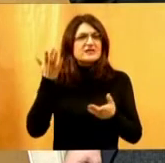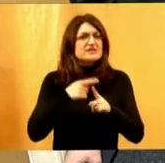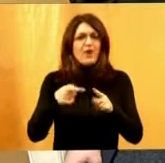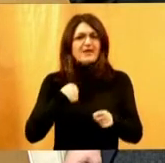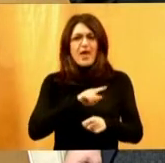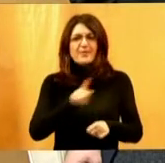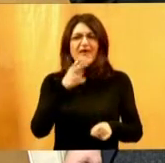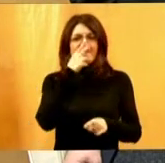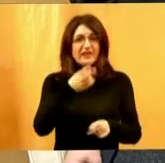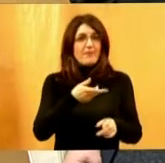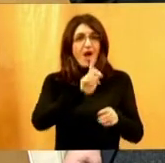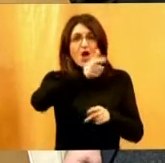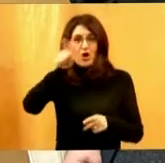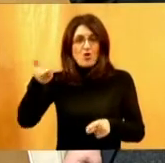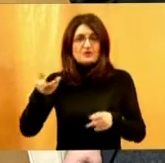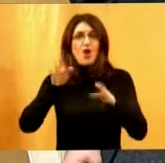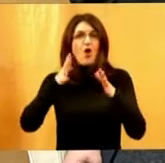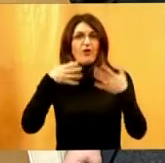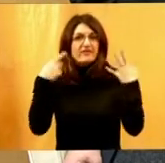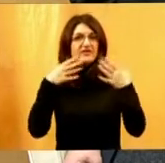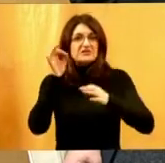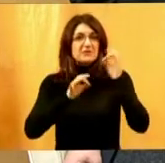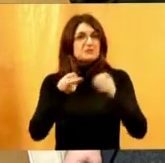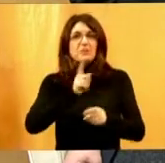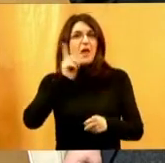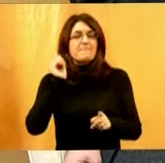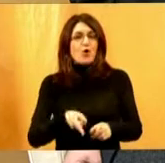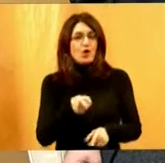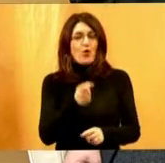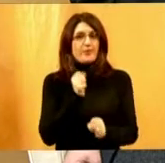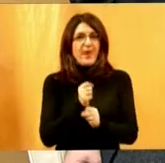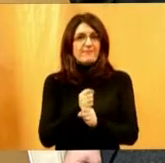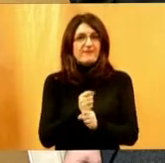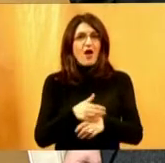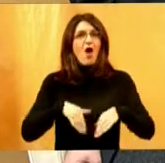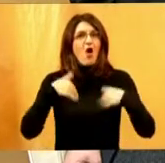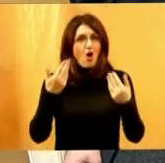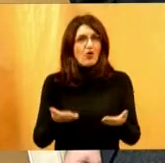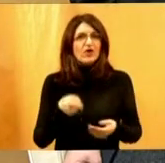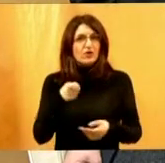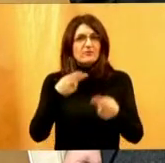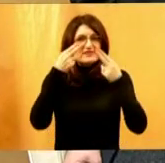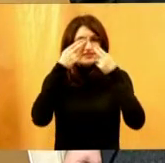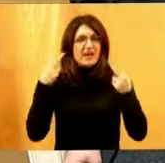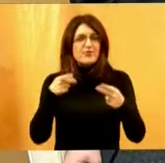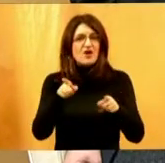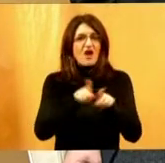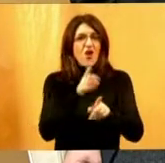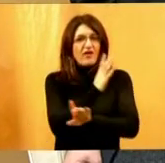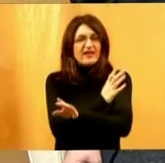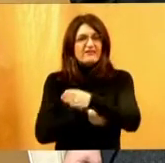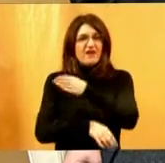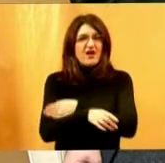vidim a vi svi drugi oko 90% toga ne morate učiniti, onda zaista to osljepoću kao invaliditet